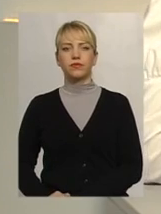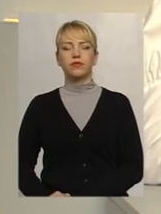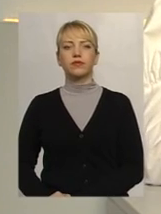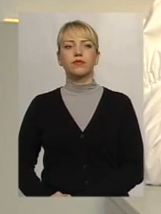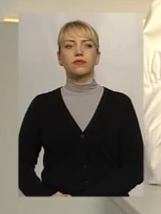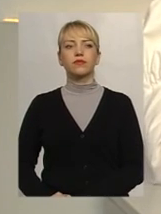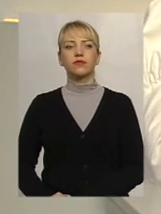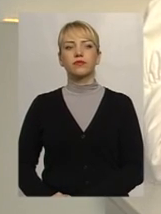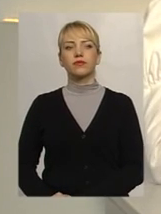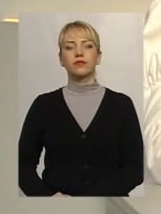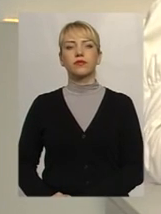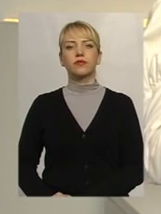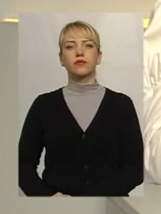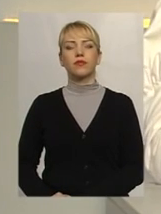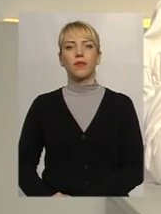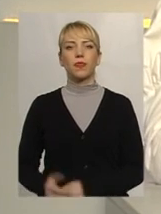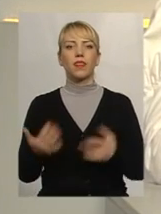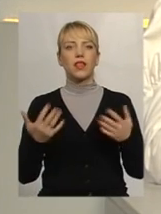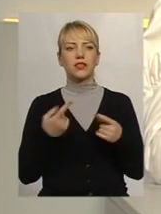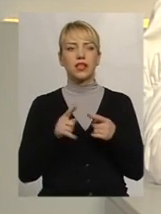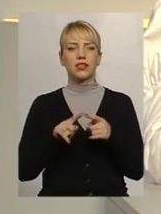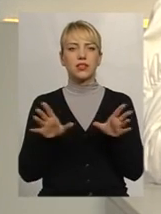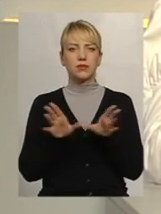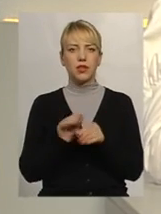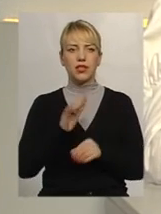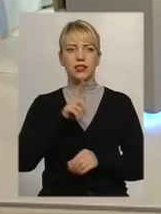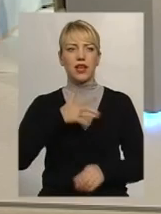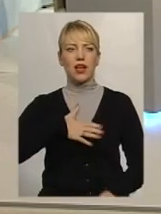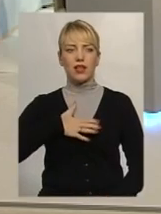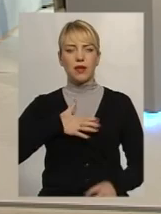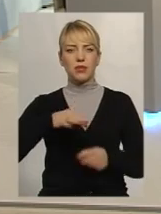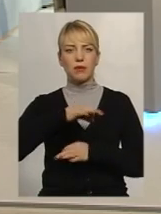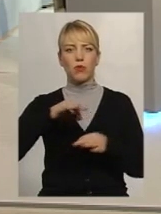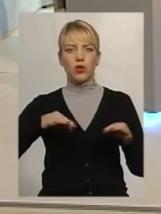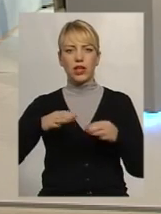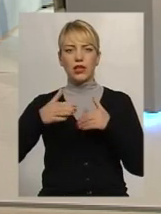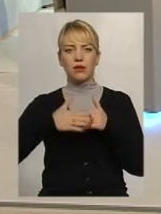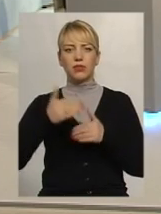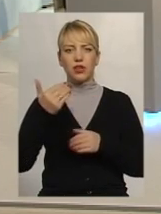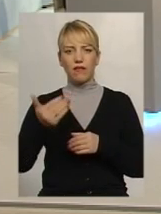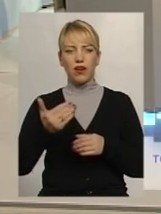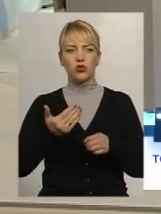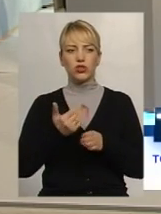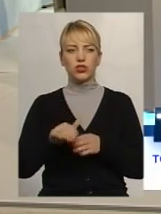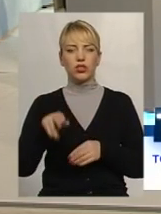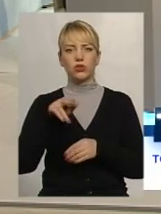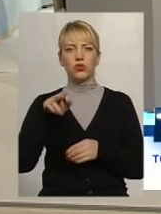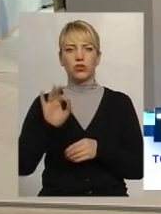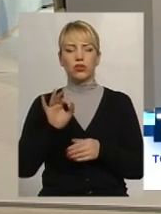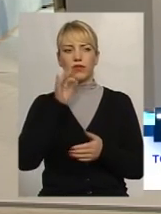Пане Магдане, от наскільки цей спільний з канадцями проект наближає вашу частину, зокрема, до